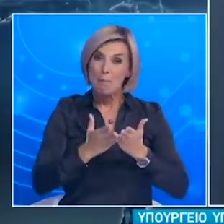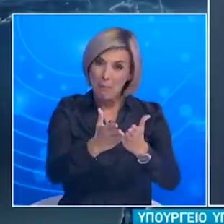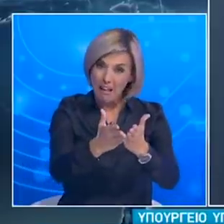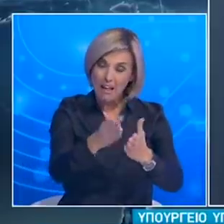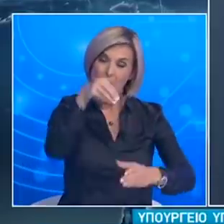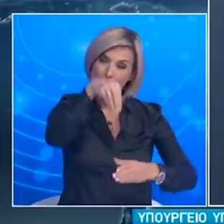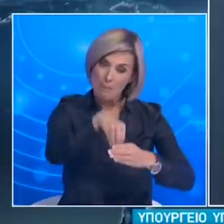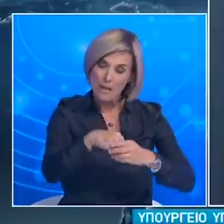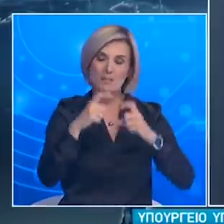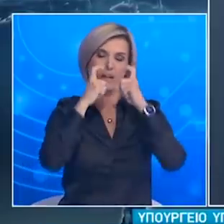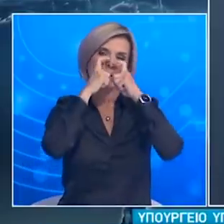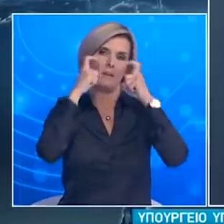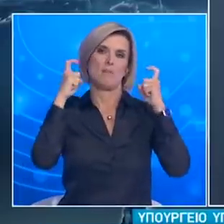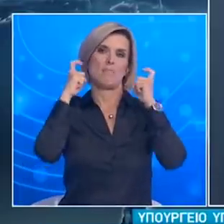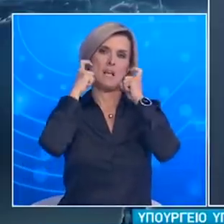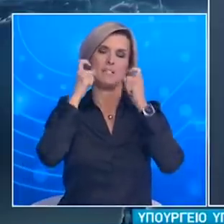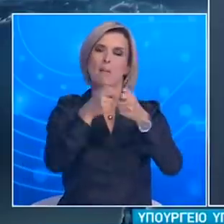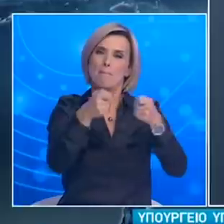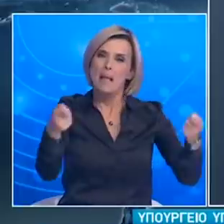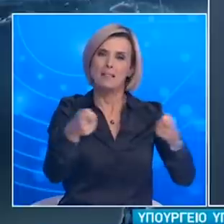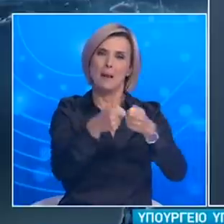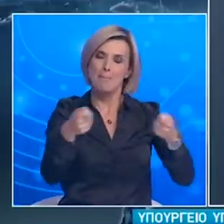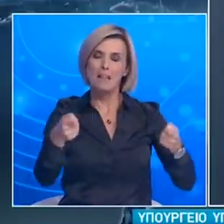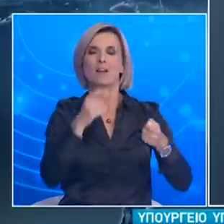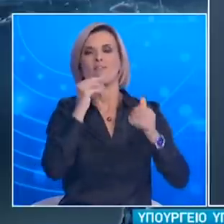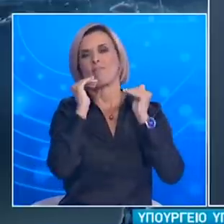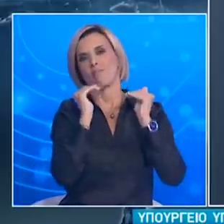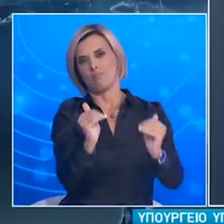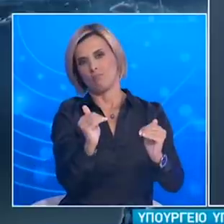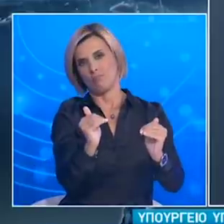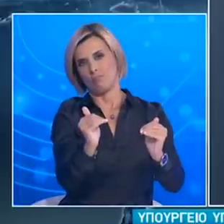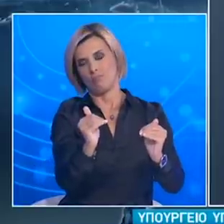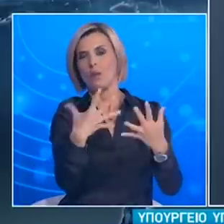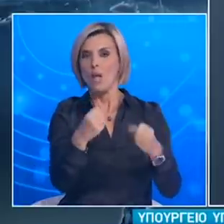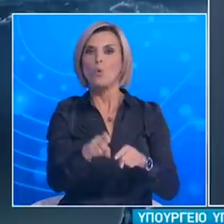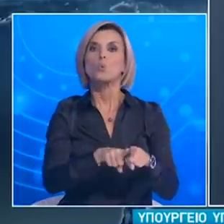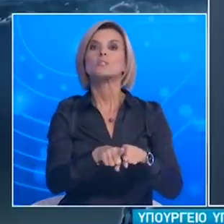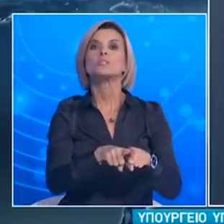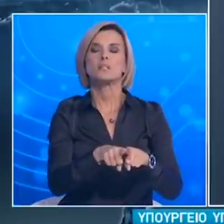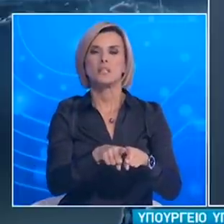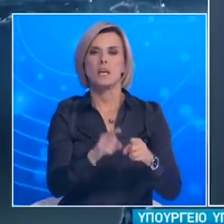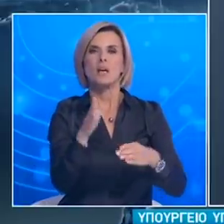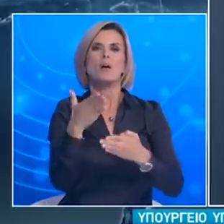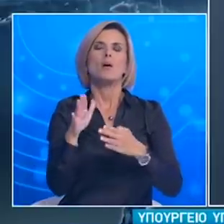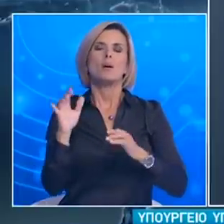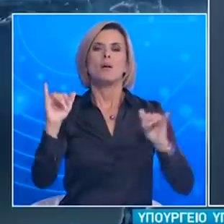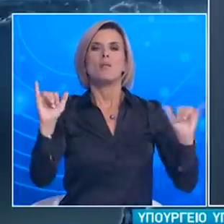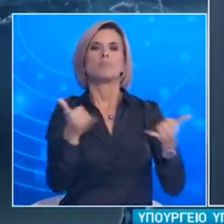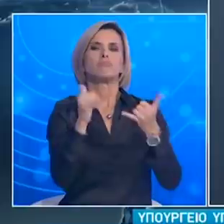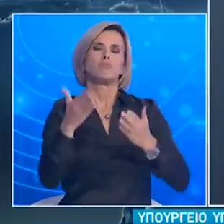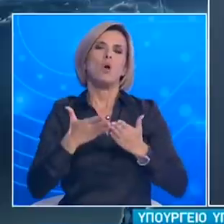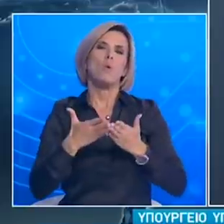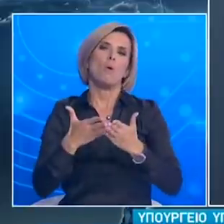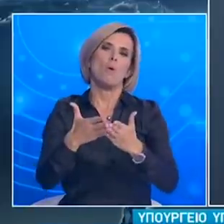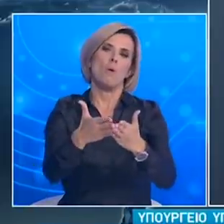προέρχονται από το εξωτερικό καθώς και των μέτρων προστασίας σε πλοία εντός της χώρας που έχουν σε σχέση με το γιότινγκ. Επίσης παρατείνονται για 14